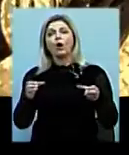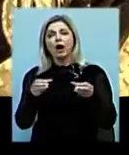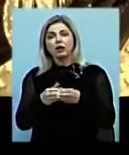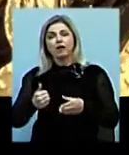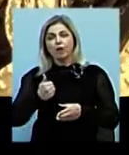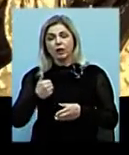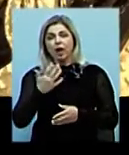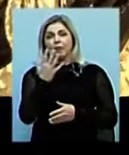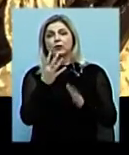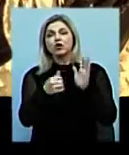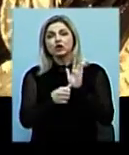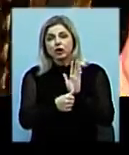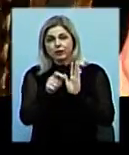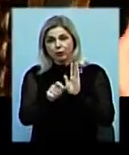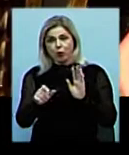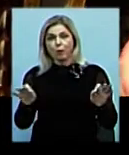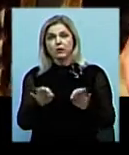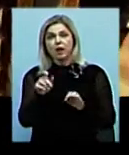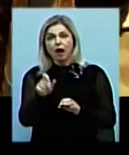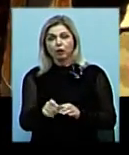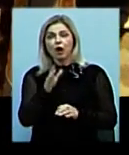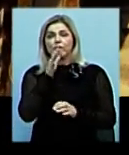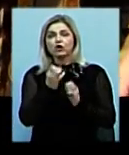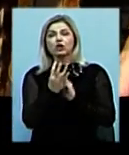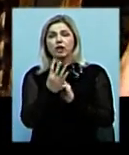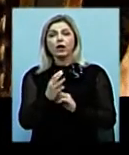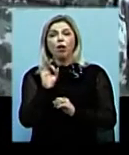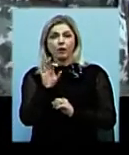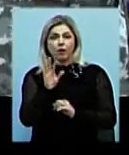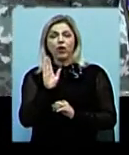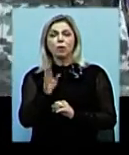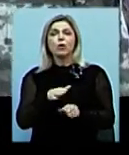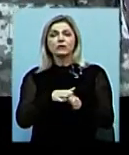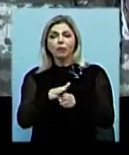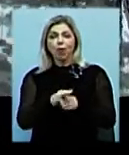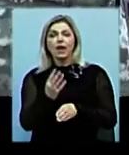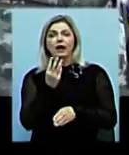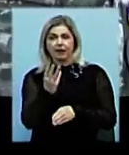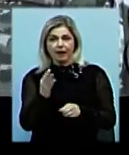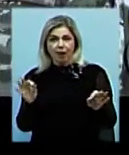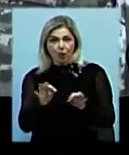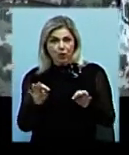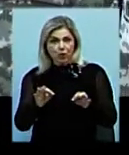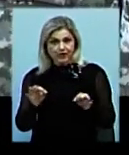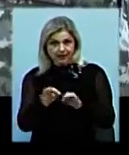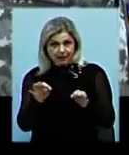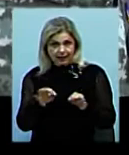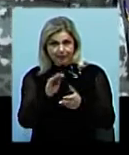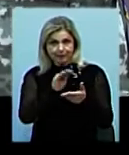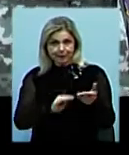музикантів. Під час святкування 14 жовтня вони виконують три марші. Ми вибрали три композиції, які є